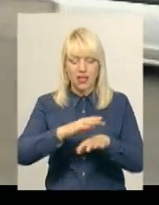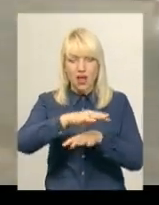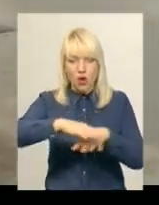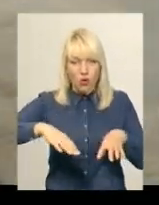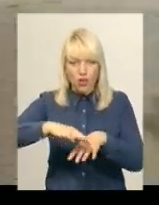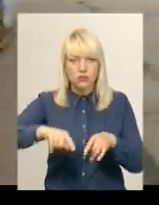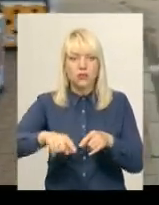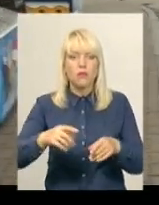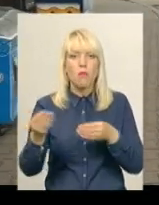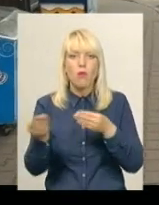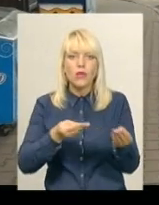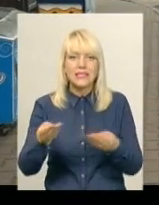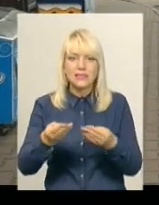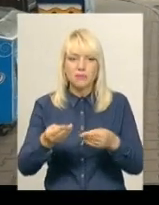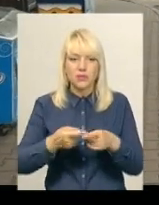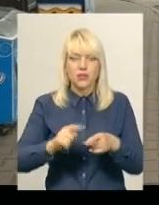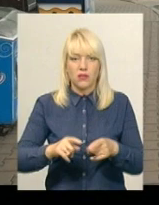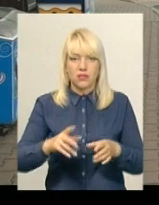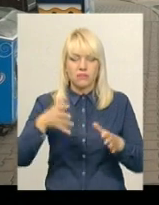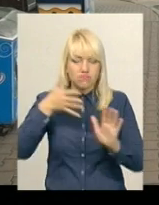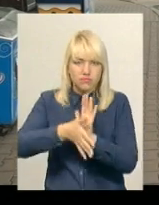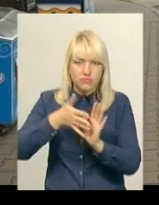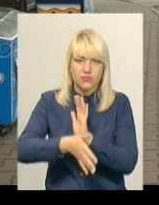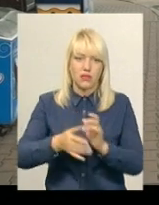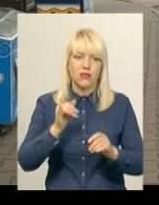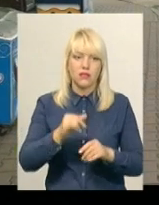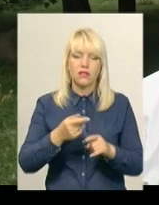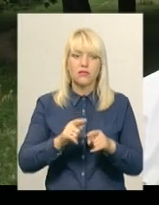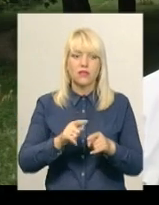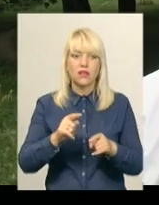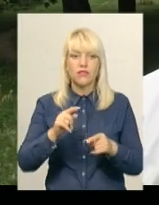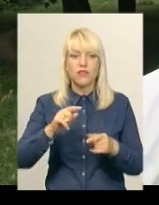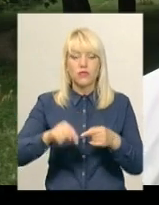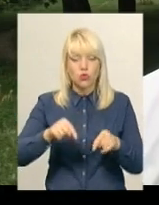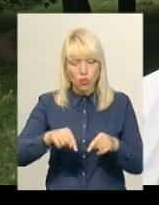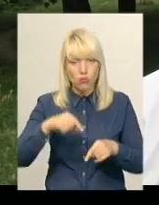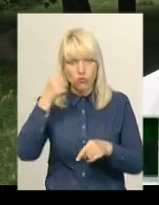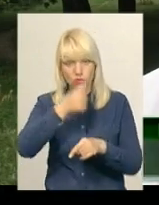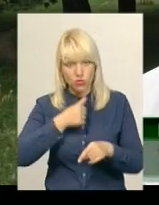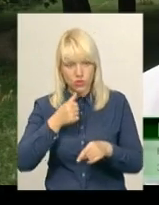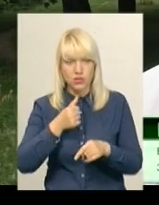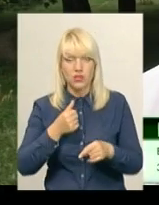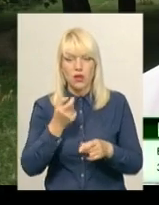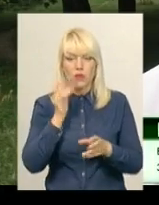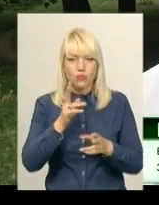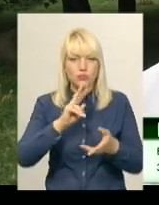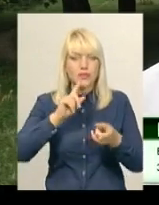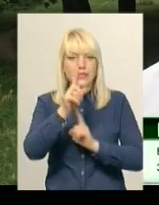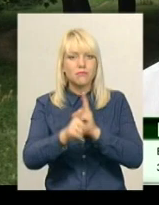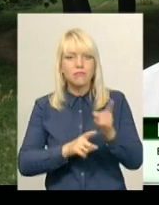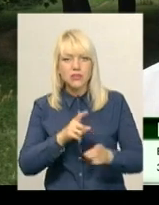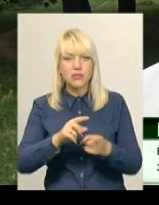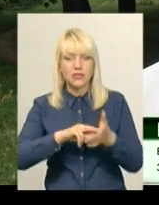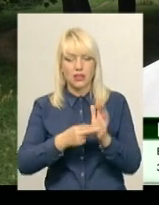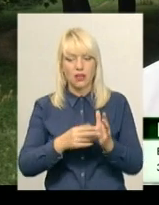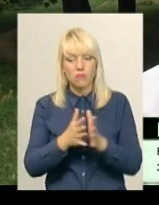Наступного року для посипання центральних доріг у Суміш планують додати більше солі. Цей рік ми трошки зміним стратегію, будемо більше